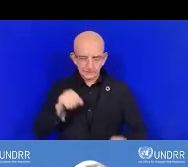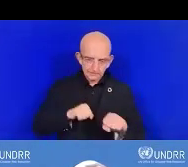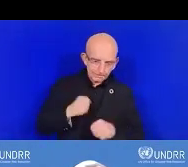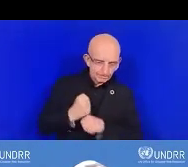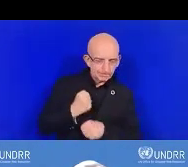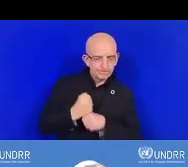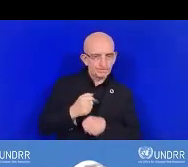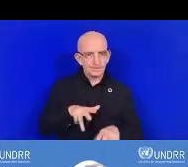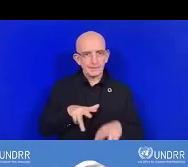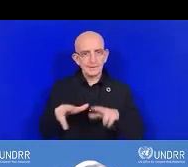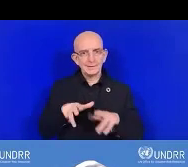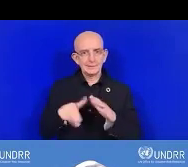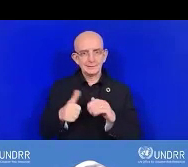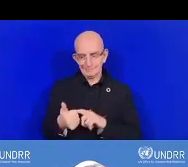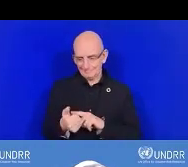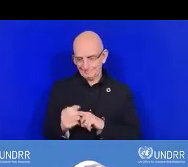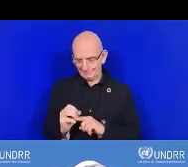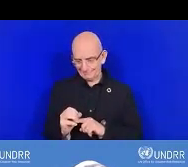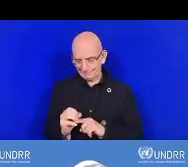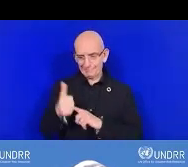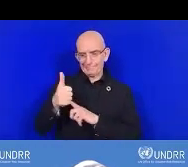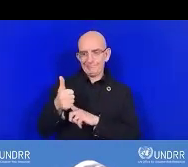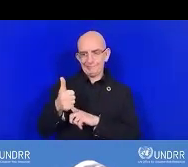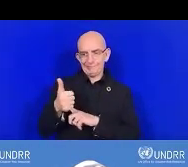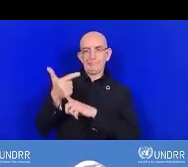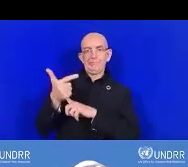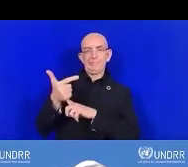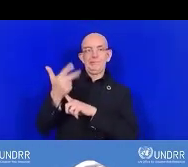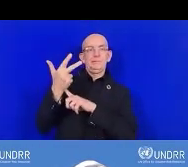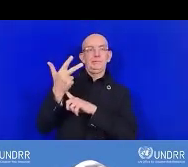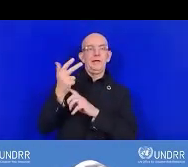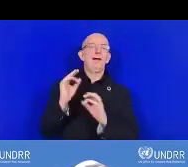Voici une autre question essentielle 6.